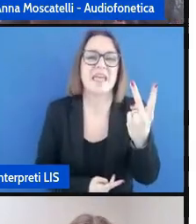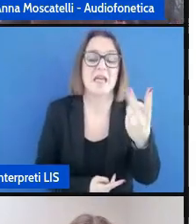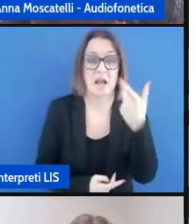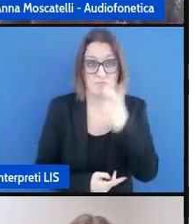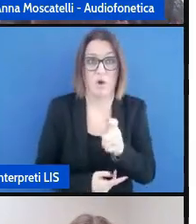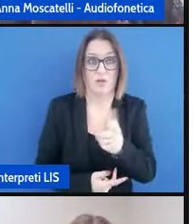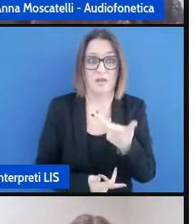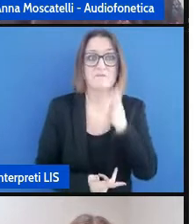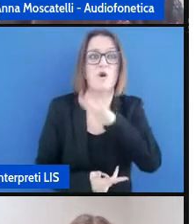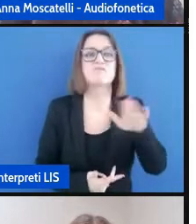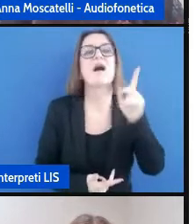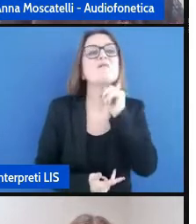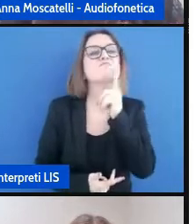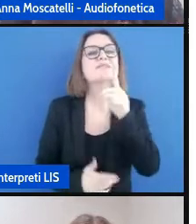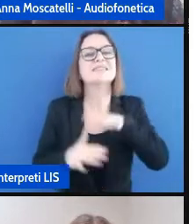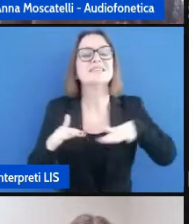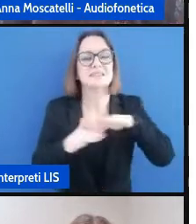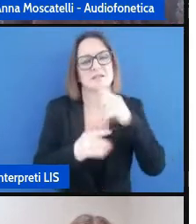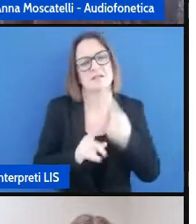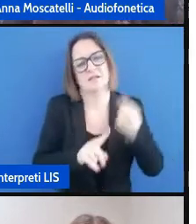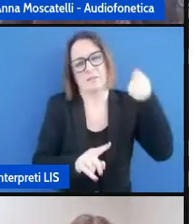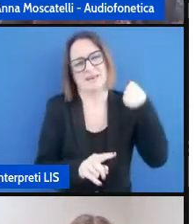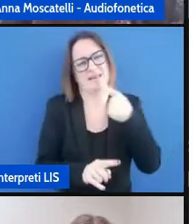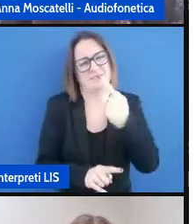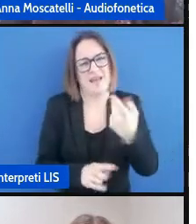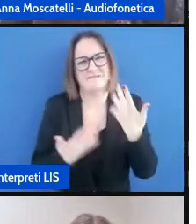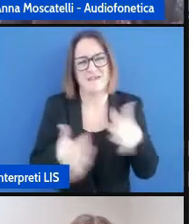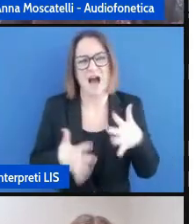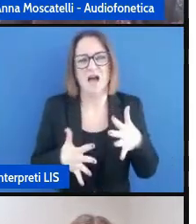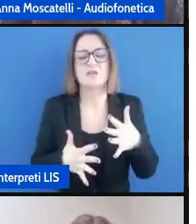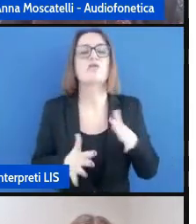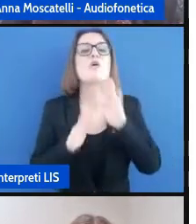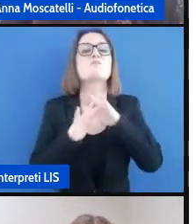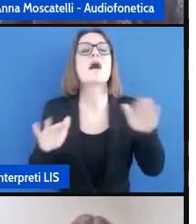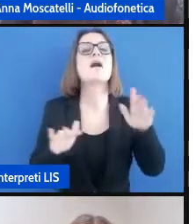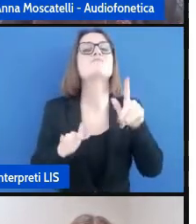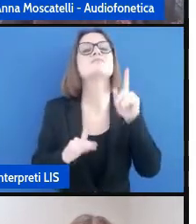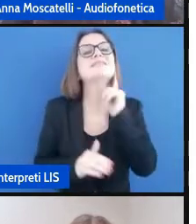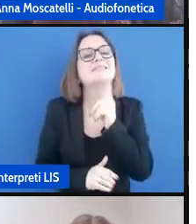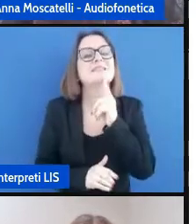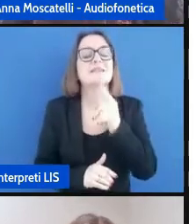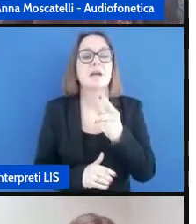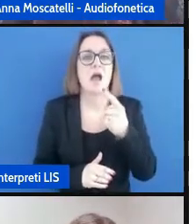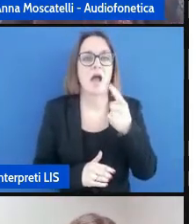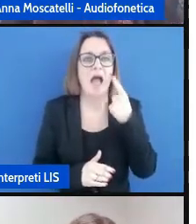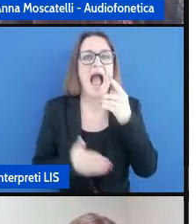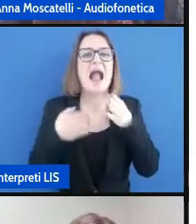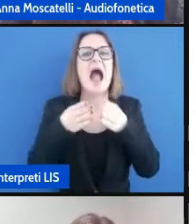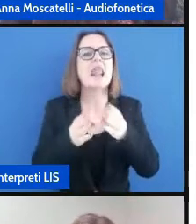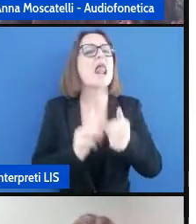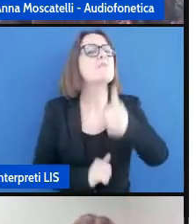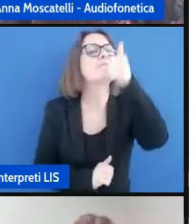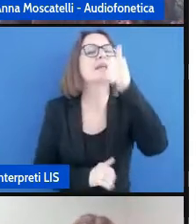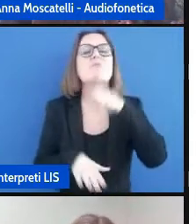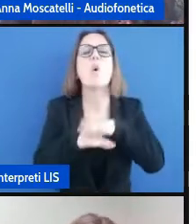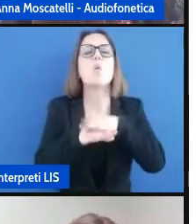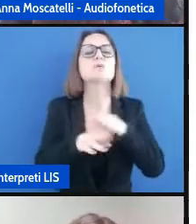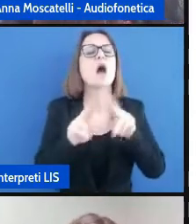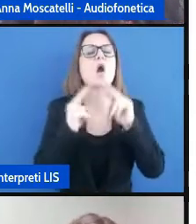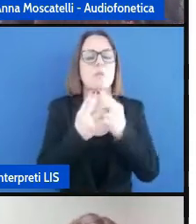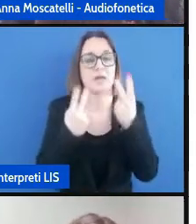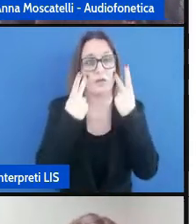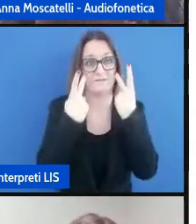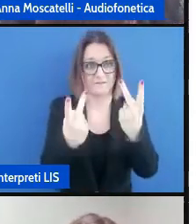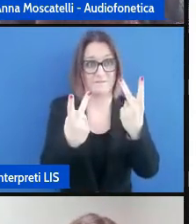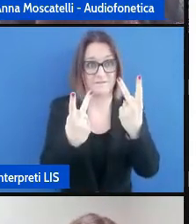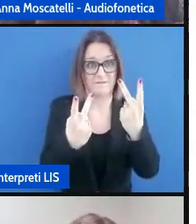sordi naturalmente come già stato detto precedentemente utilizzano la vista come canale principale e questo può essere sia